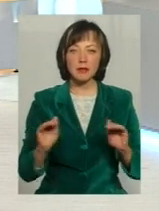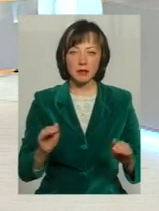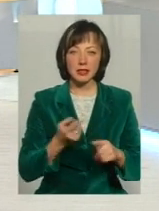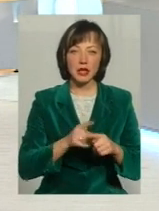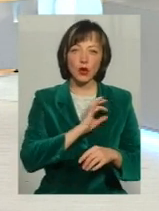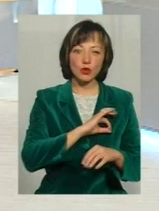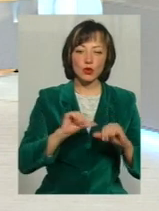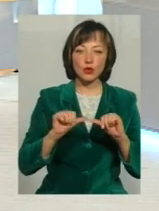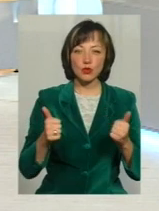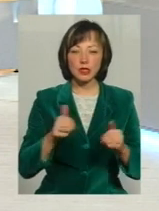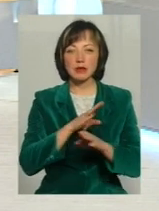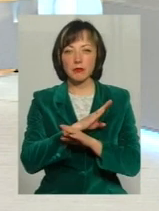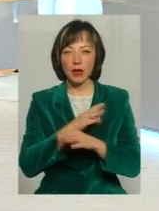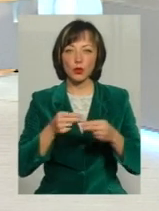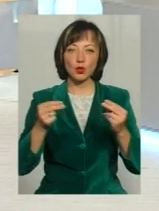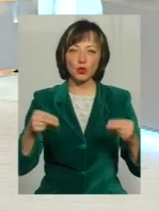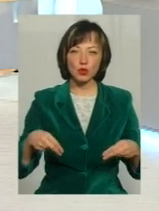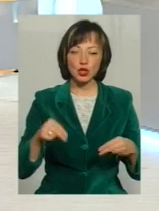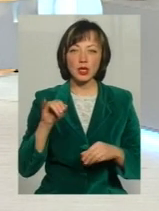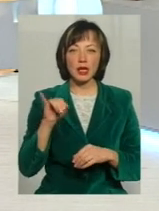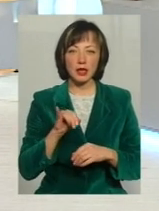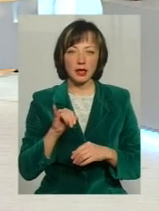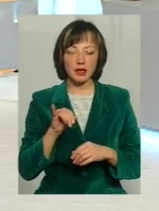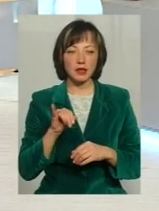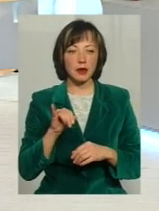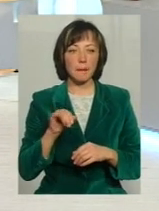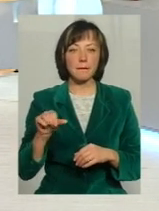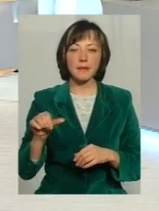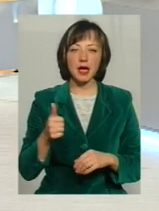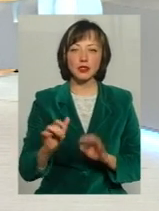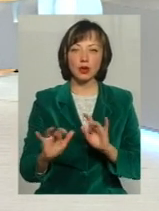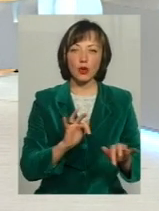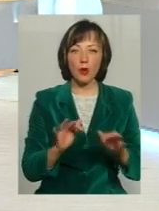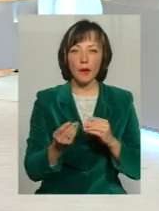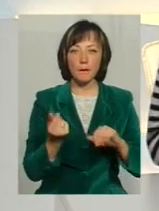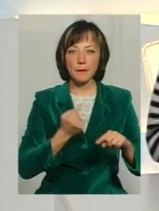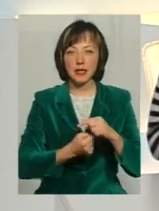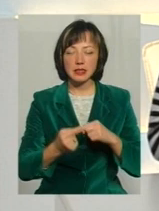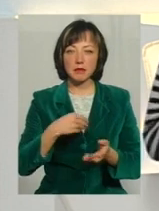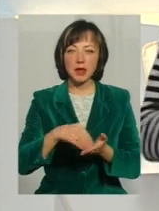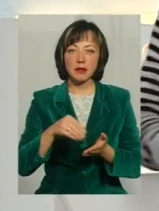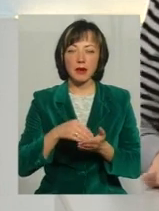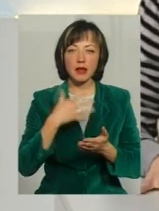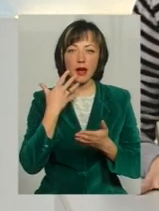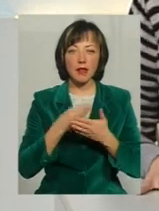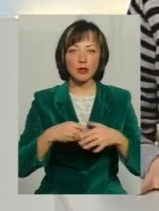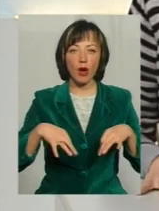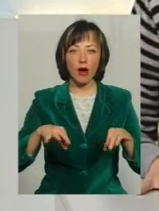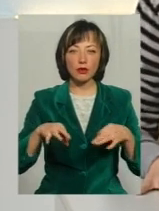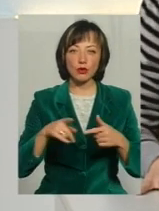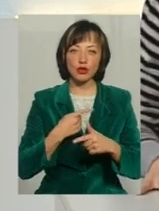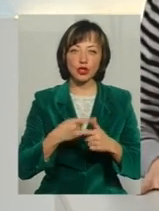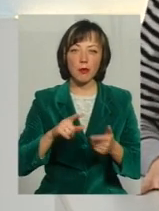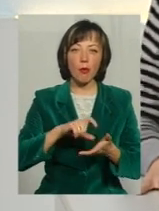розлучення, і смерть, і одруження, і перші кроки в бізнесі, і придбання, власне, авто, чи